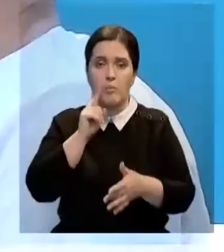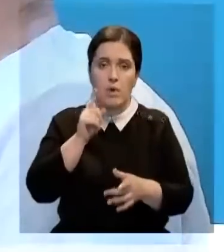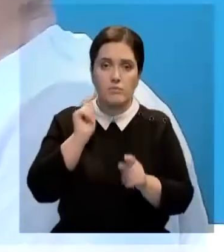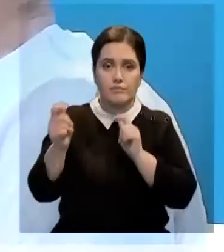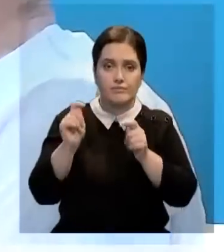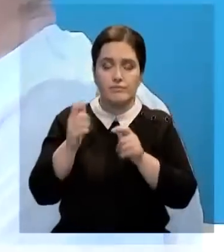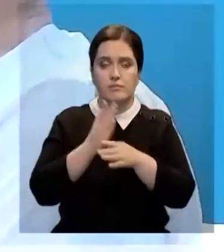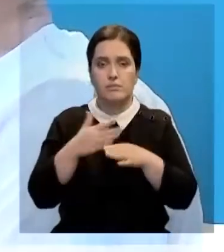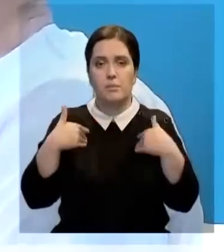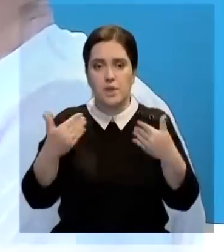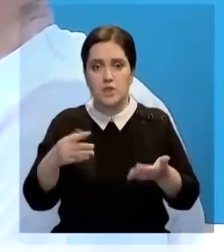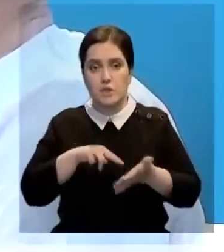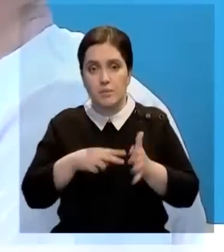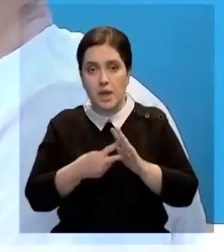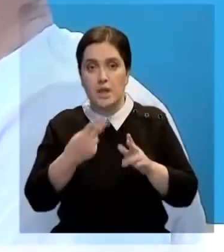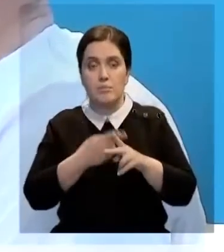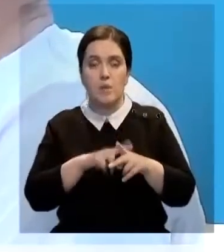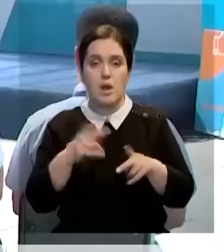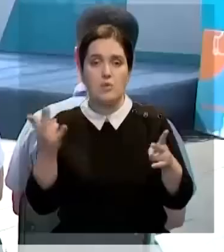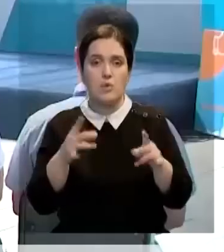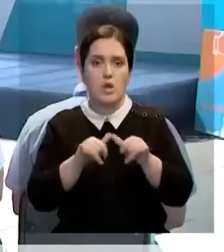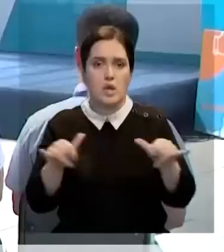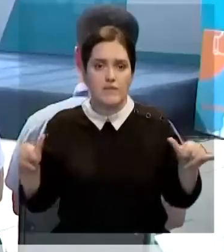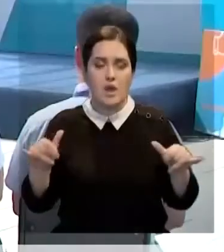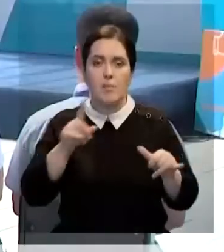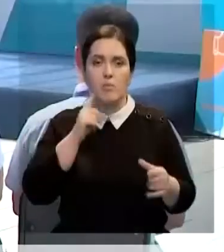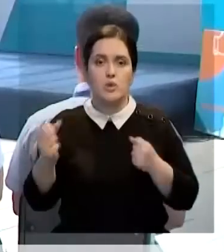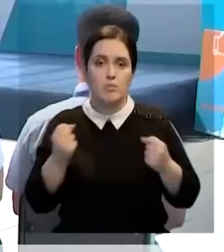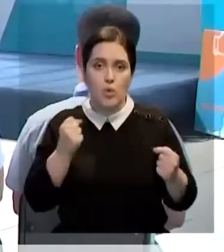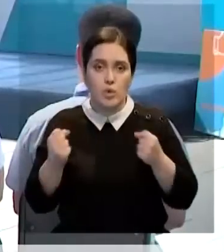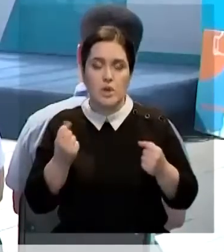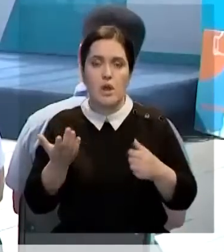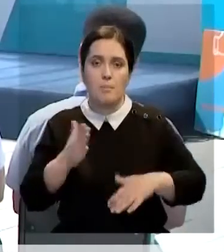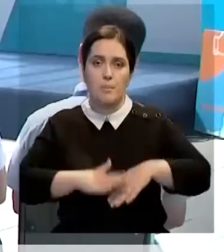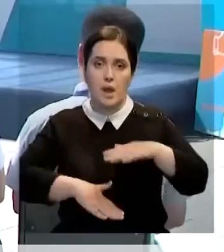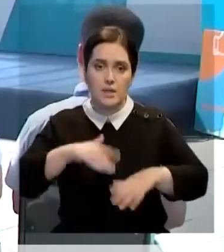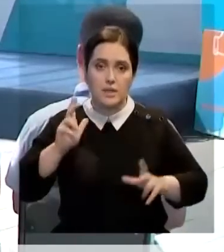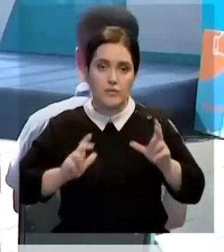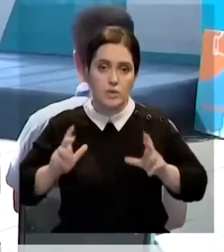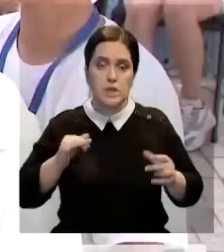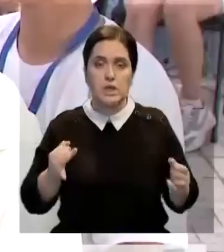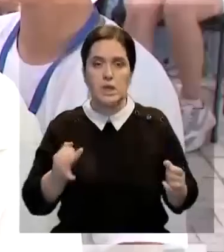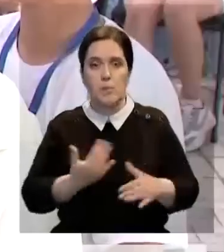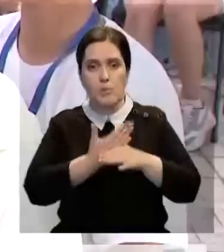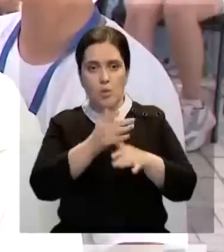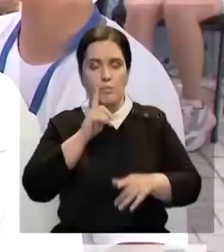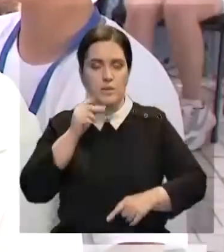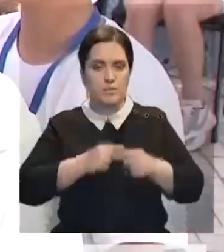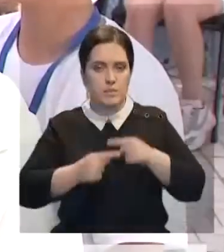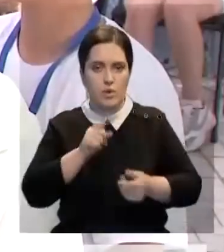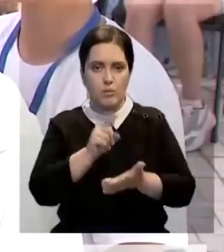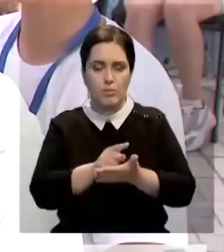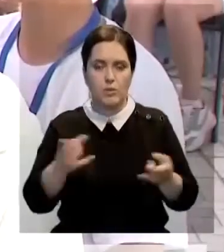предложения. Они в частности касались развития юношеского спорта, производственной практики в вузах и поддержки молодых предпринимателей.